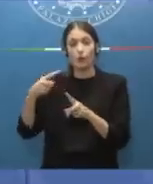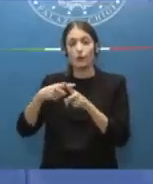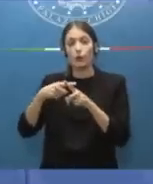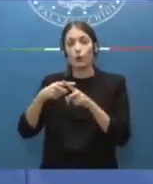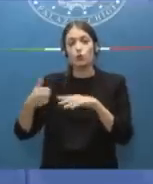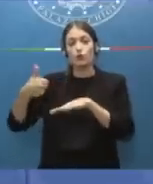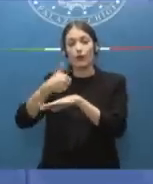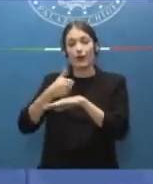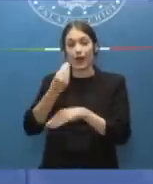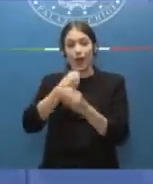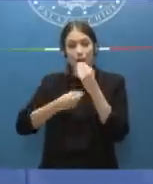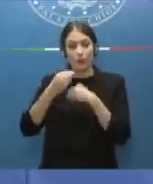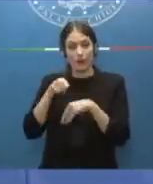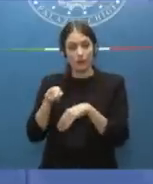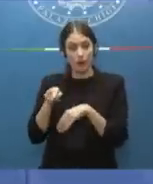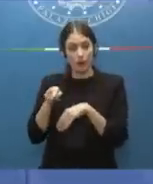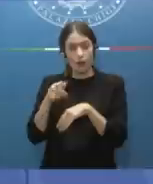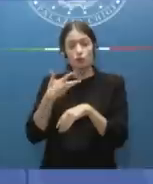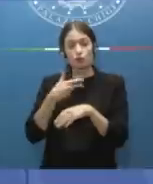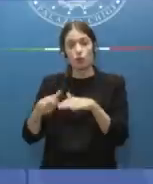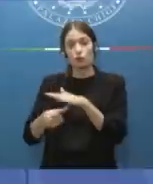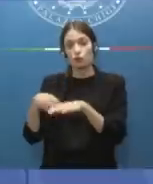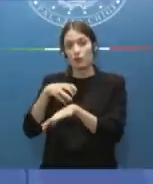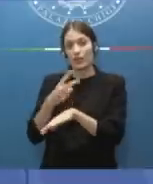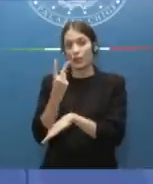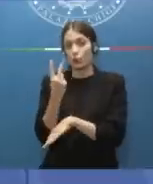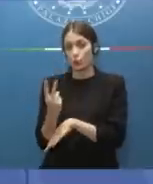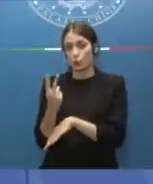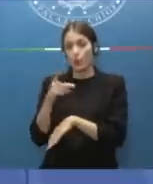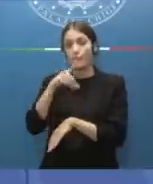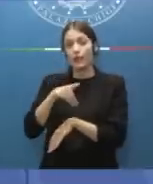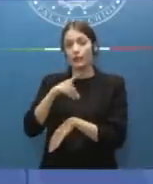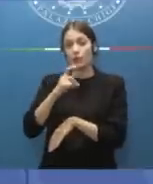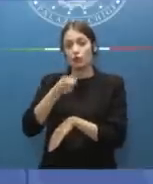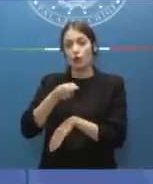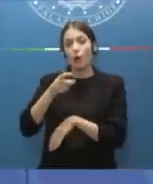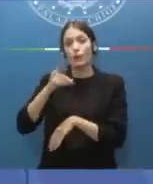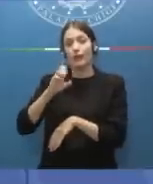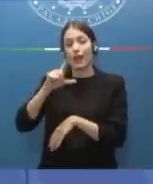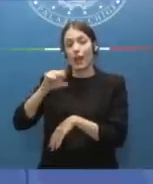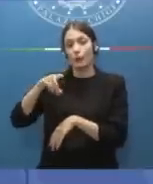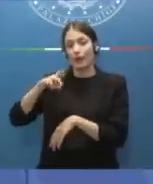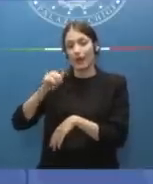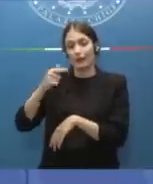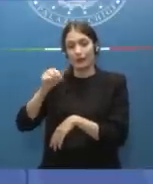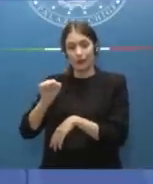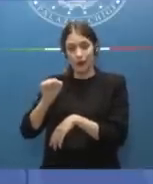Alimentare ha due sottosegretari, sono Patrizio Giacomo Lapietra e Luigi Deramo.